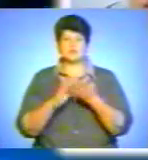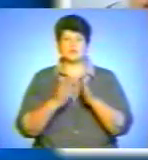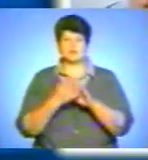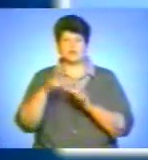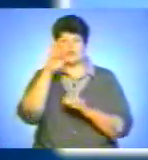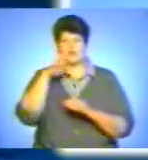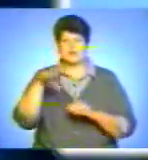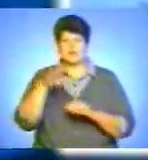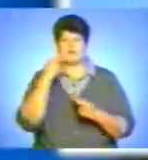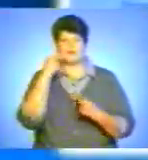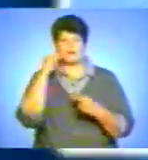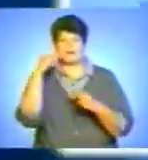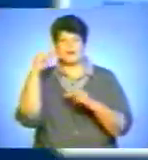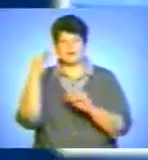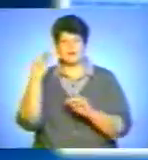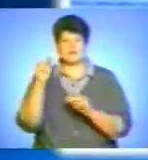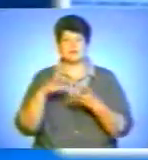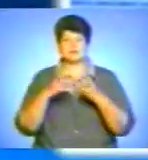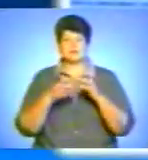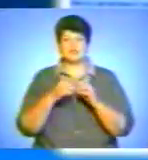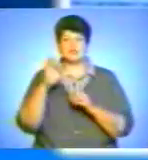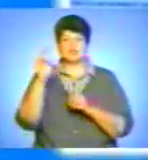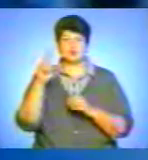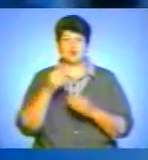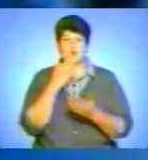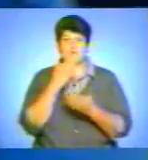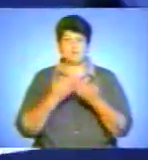країні на краще. Результати соціологічного опитування.